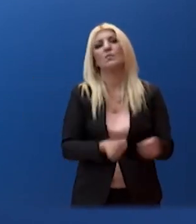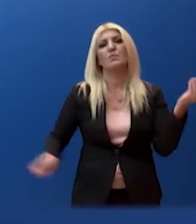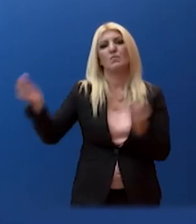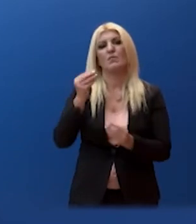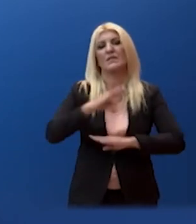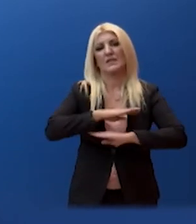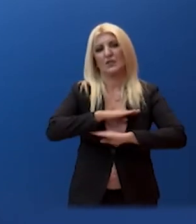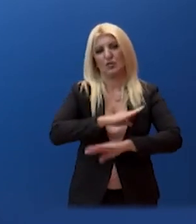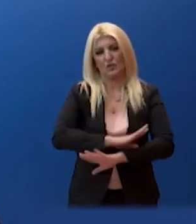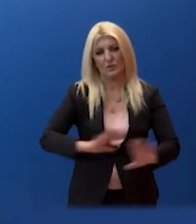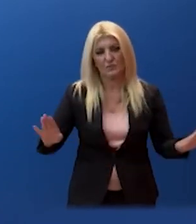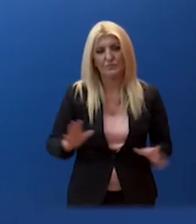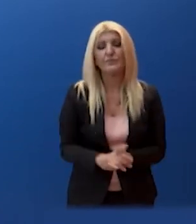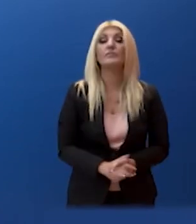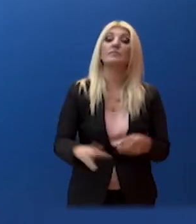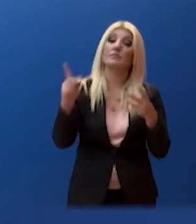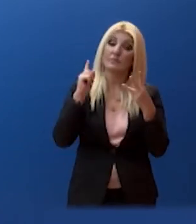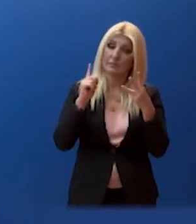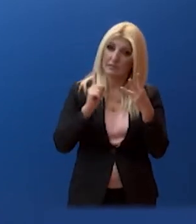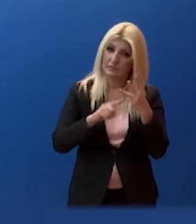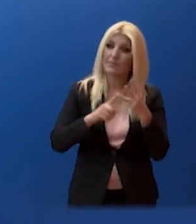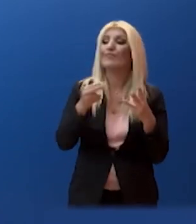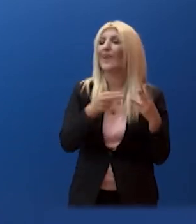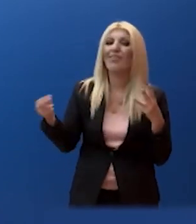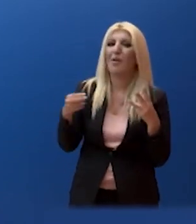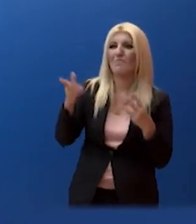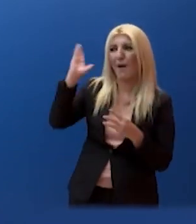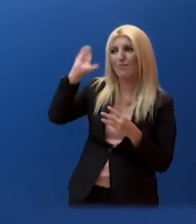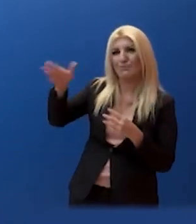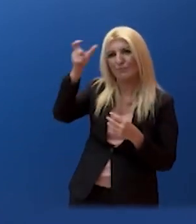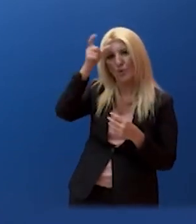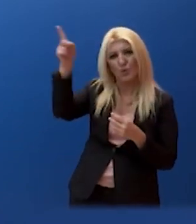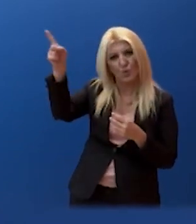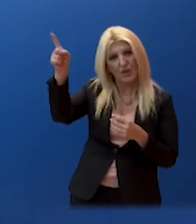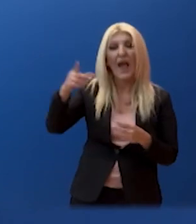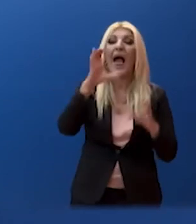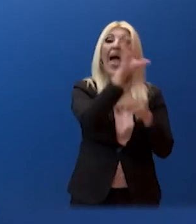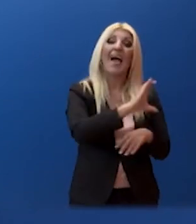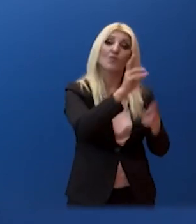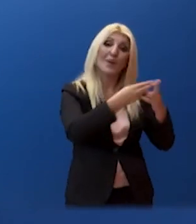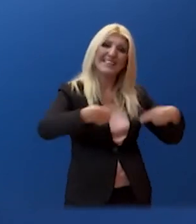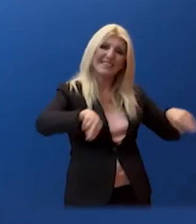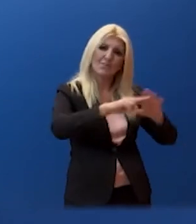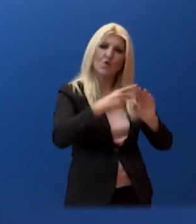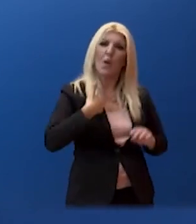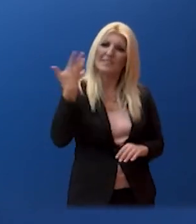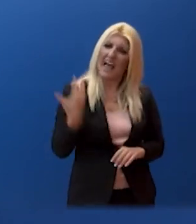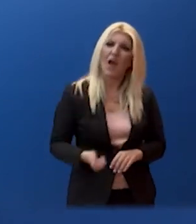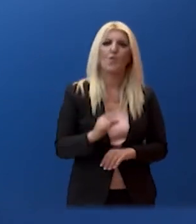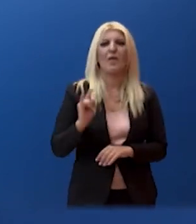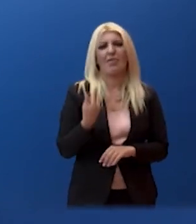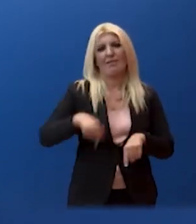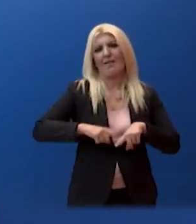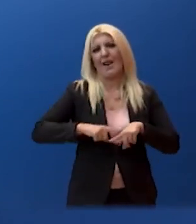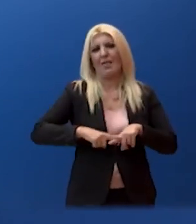Όσον αφορά το θέμα των κυρώσεων είπα και πριν ότι στο Ευρωπαϊκό Συμβούλιο θα αγγελθεί ο κατάλογος που έχει τεθεί από τους υπουργούς εξωτερικών